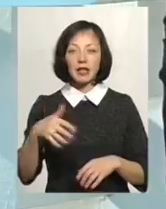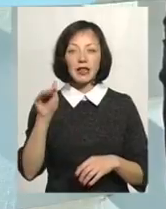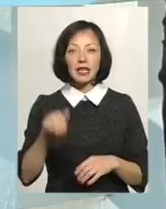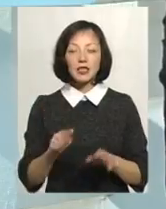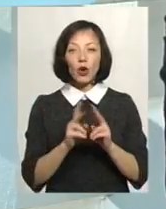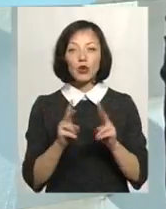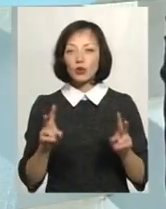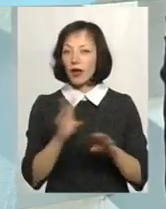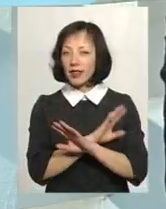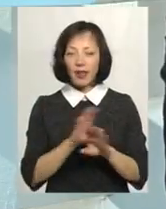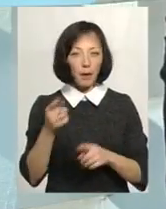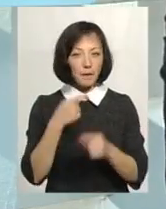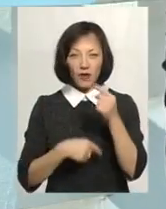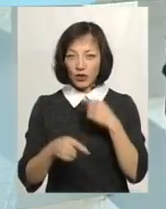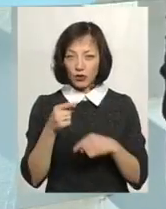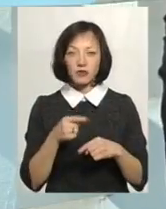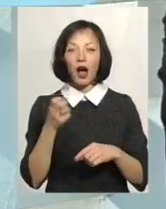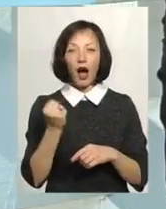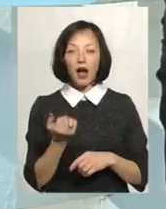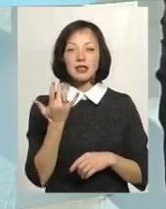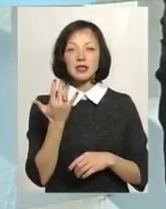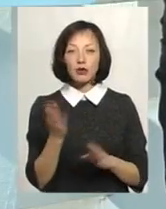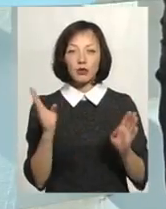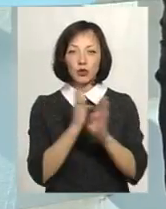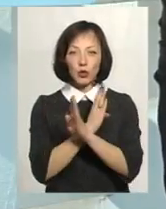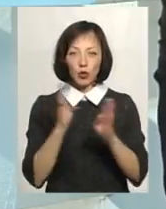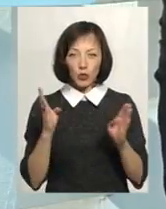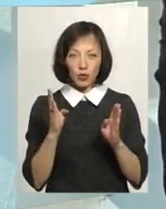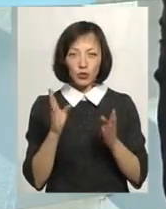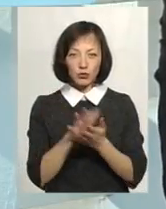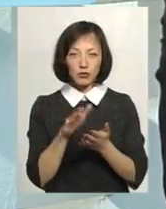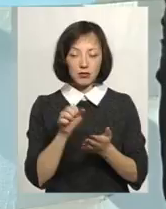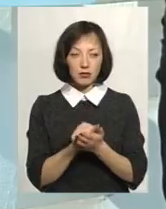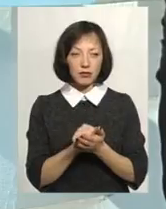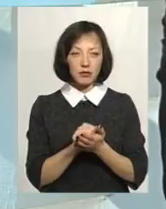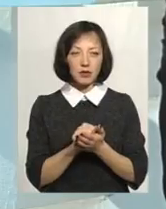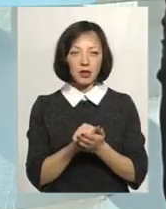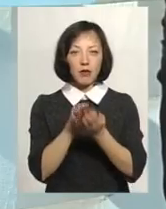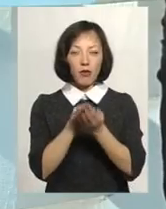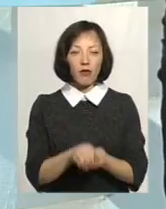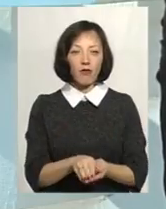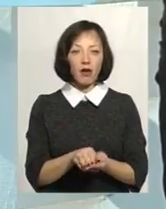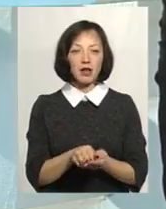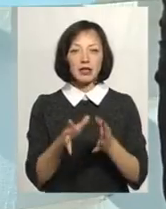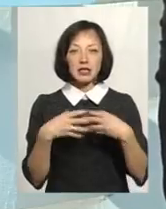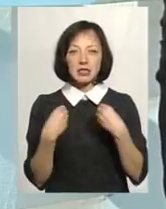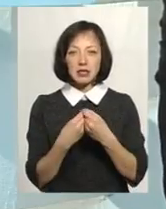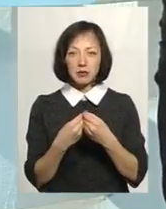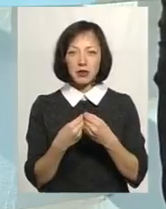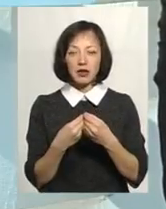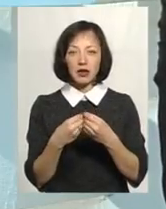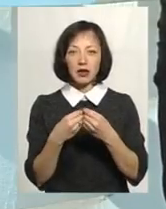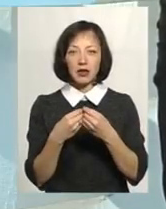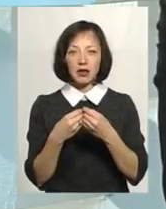тільки тих, хто не повернувся, а скільки долю не тільки похоронили, сім'ї розпадалися,